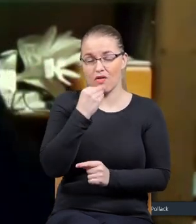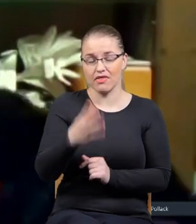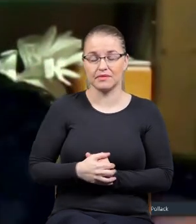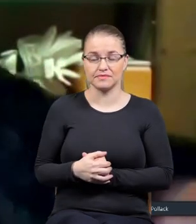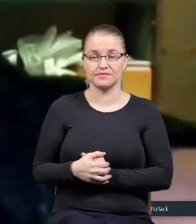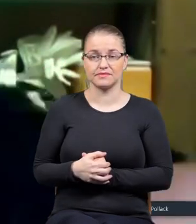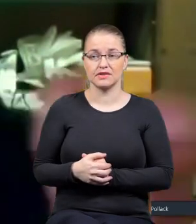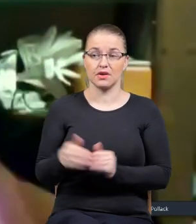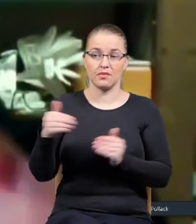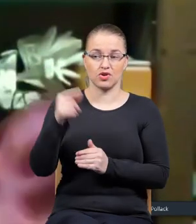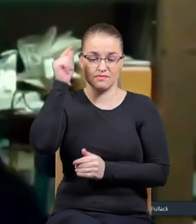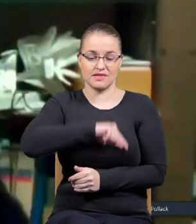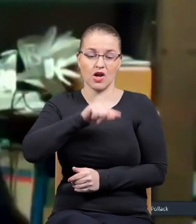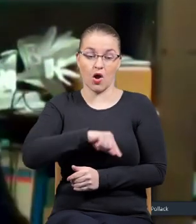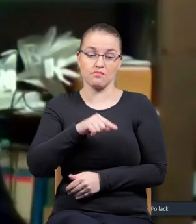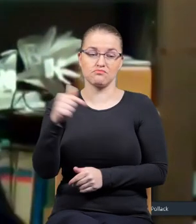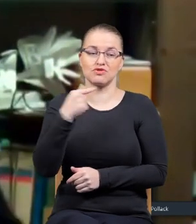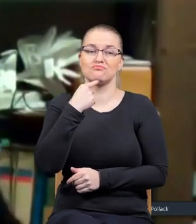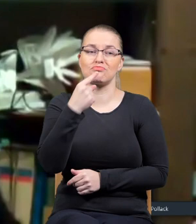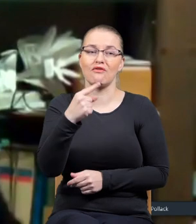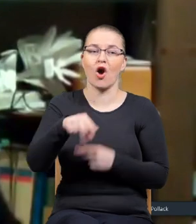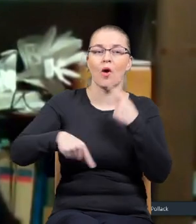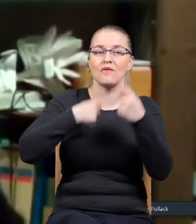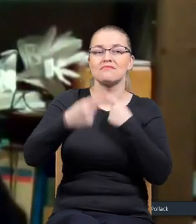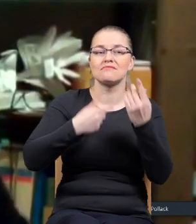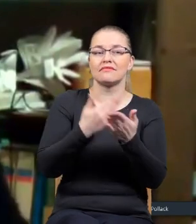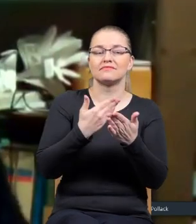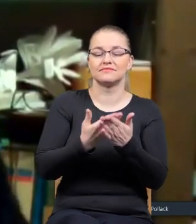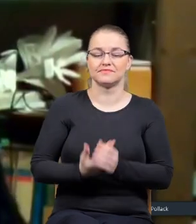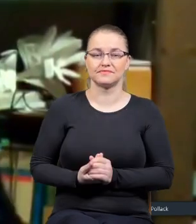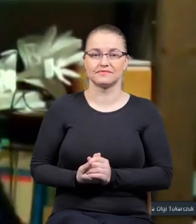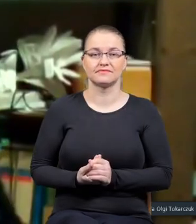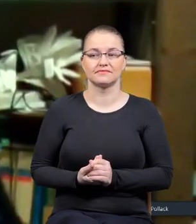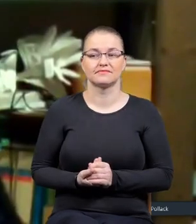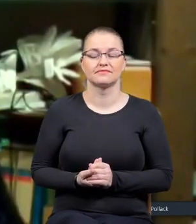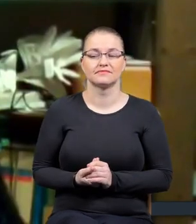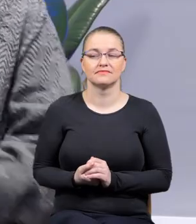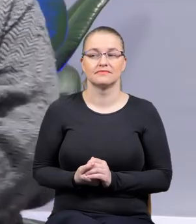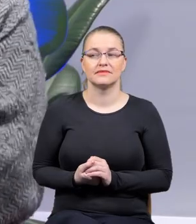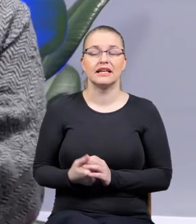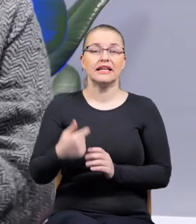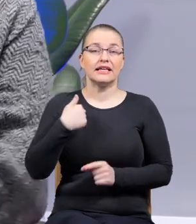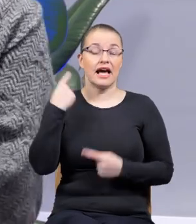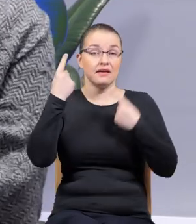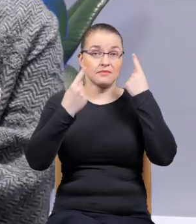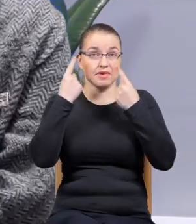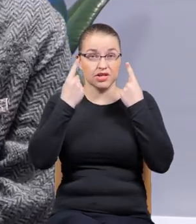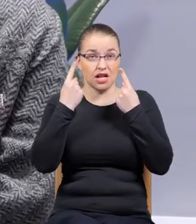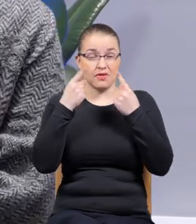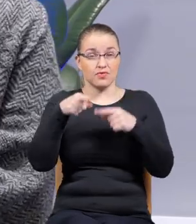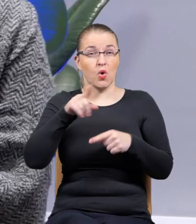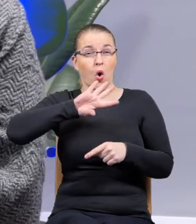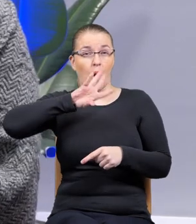chyba psycholożka psycholożka musiałby to tłumaczyć. Ja tego nie wiem. Ja myślę, że tu taka się